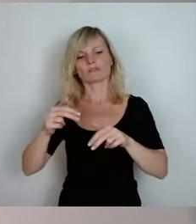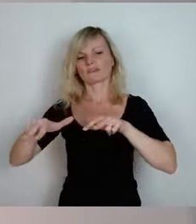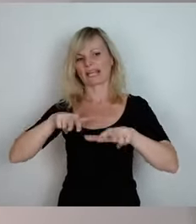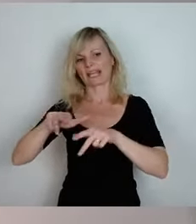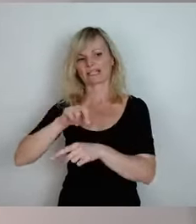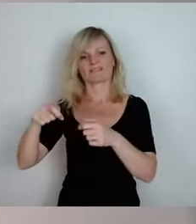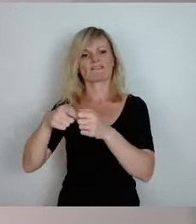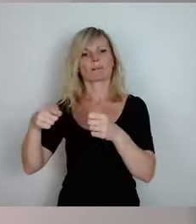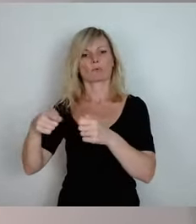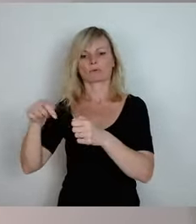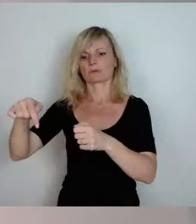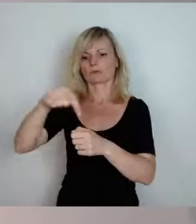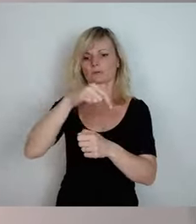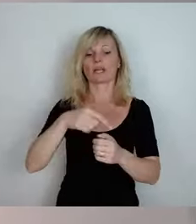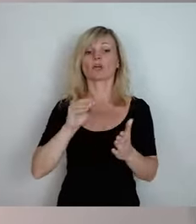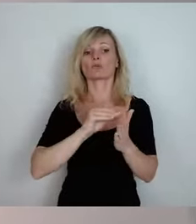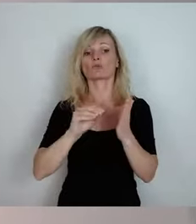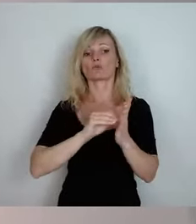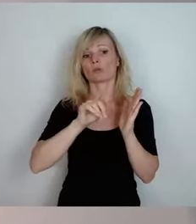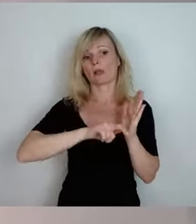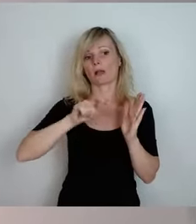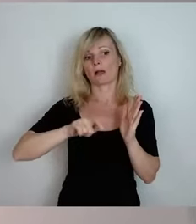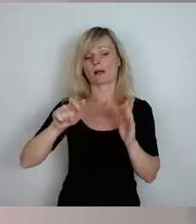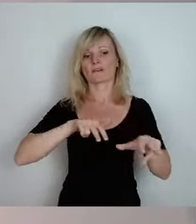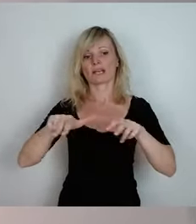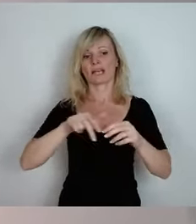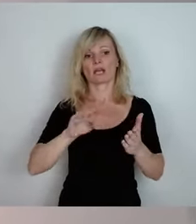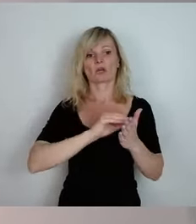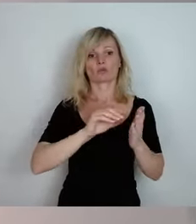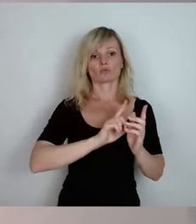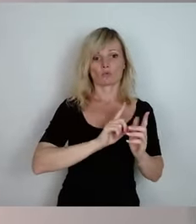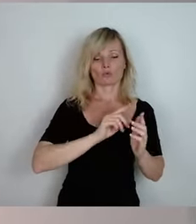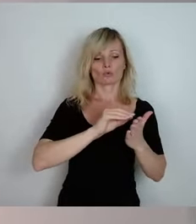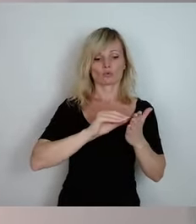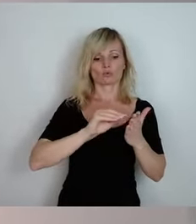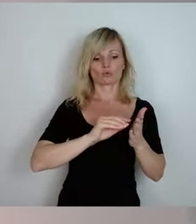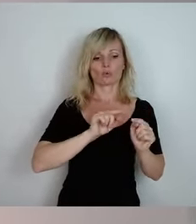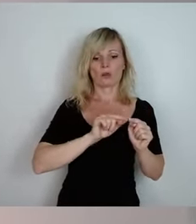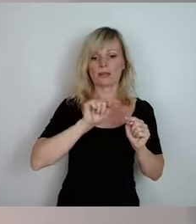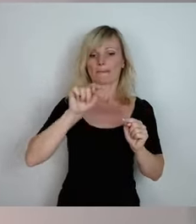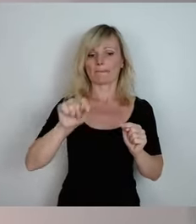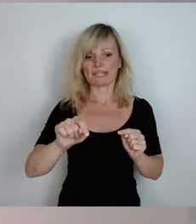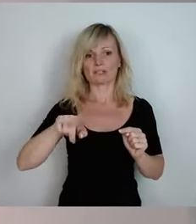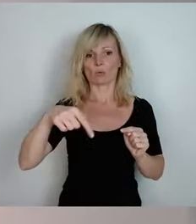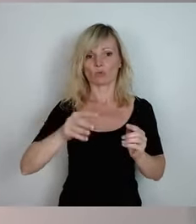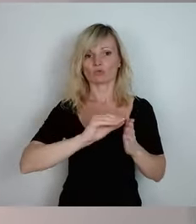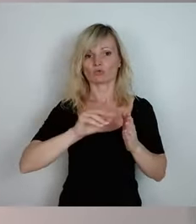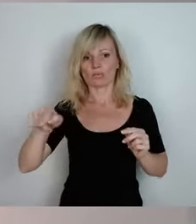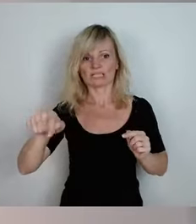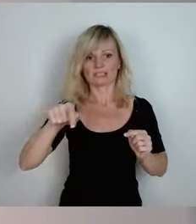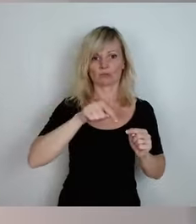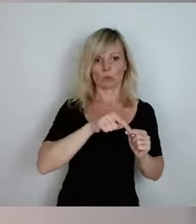Schülerverkehr ist von der Schule und zurück in aller Regel, nicht in allen Landkreisen, wie das bei Ihnen organisiert ist, kann anders sein.